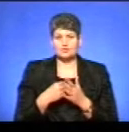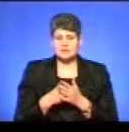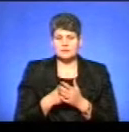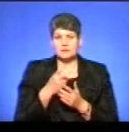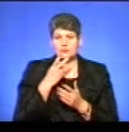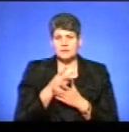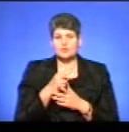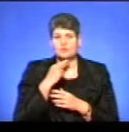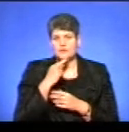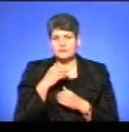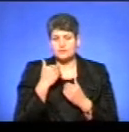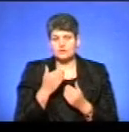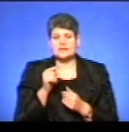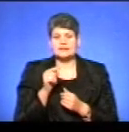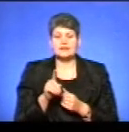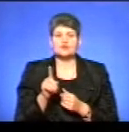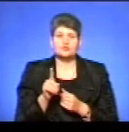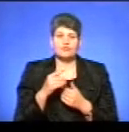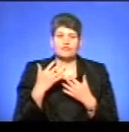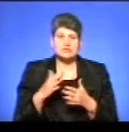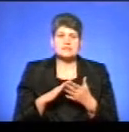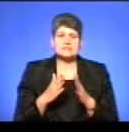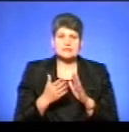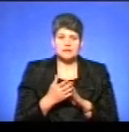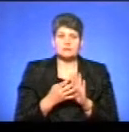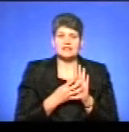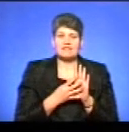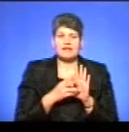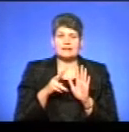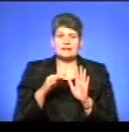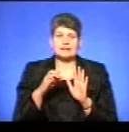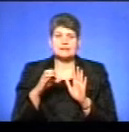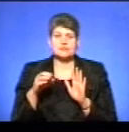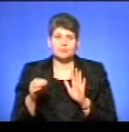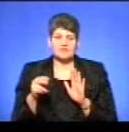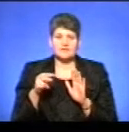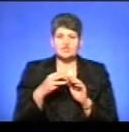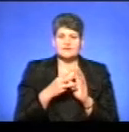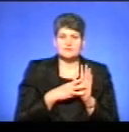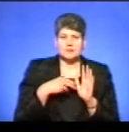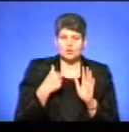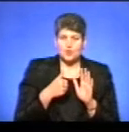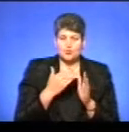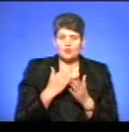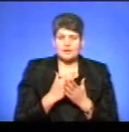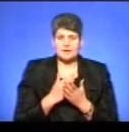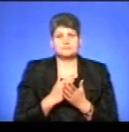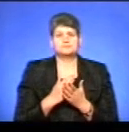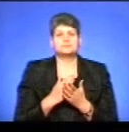що звернули увагу на те, що вже станом на 9 листопада 2018 року є